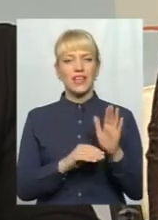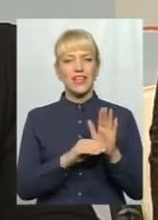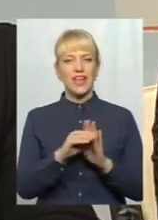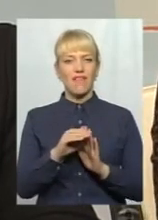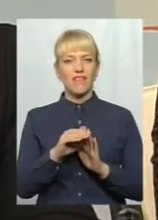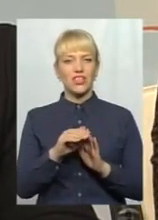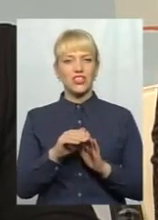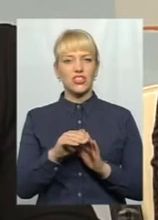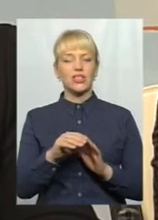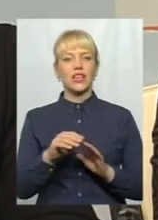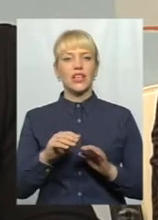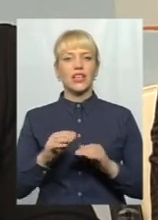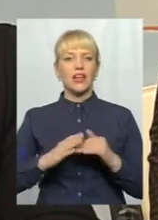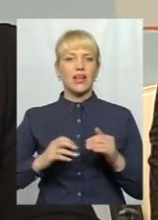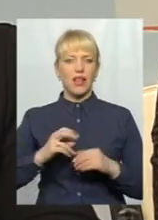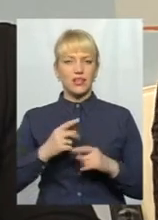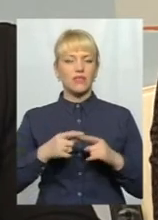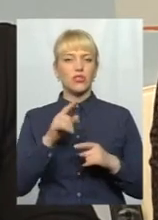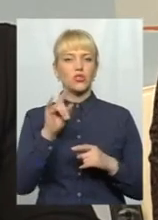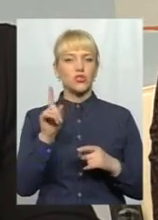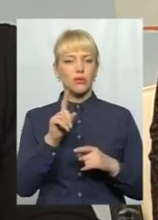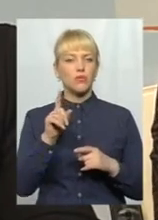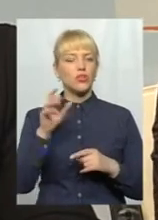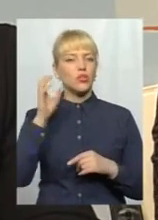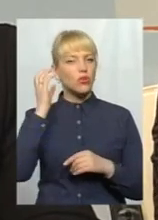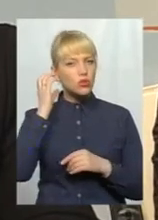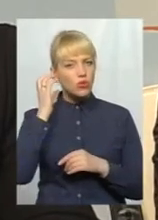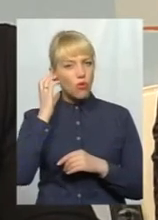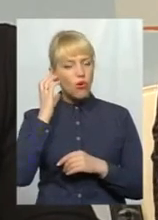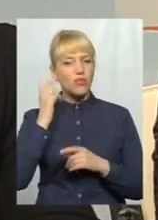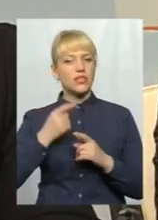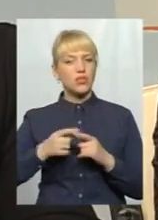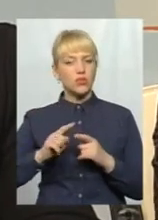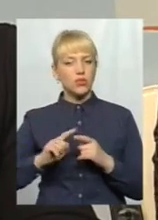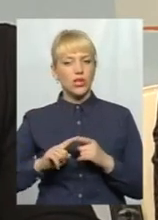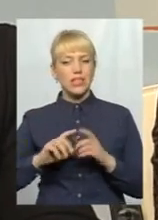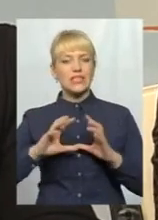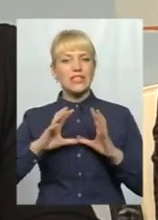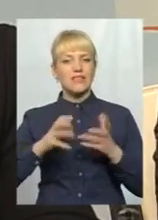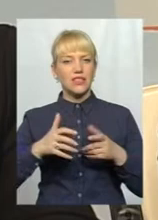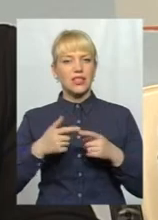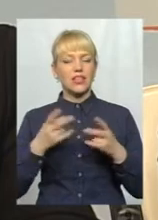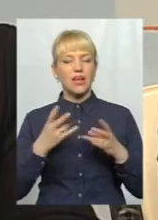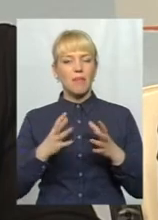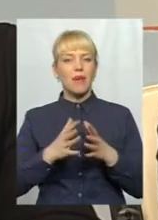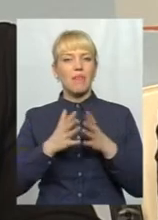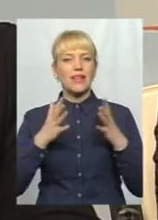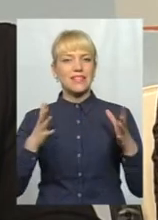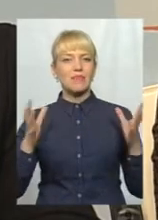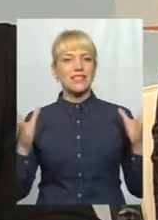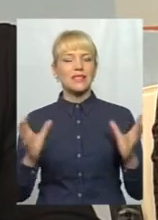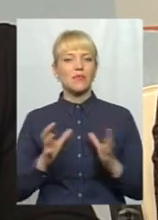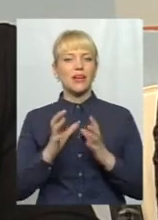напевно, дослуховувалися до тих загальних тенденцій, які зараз у світі є. Треба максимально зберігати природний світ,